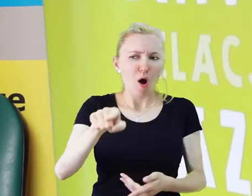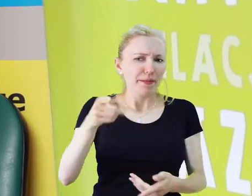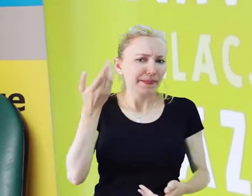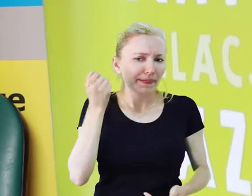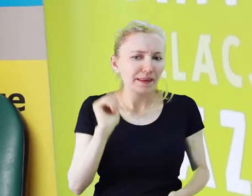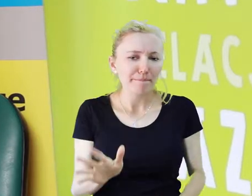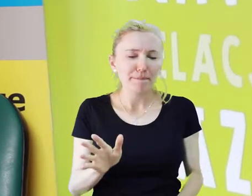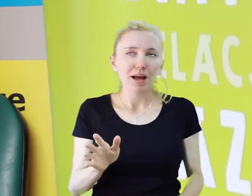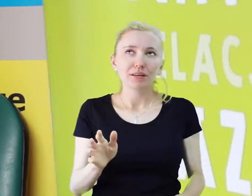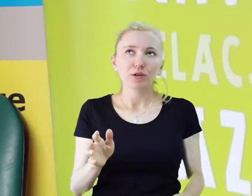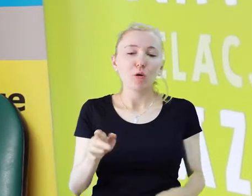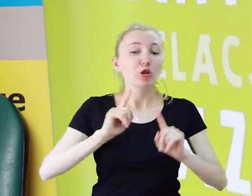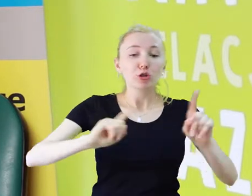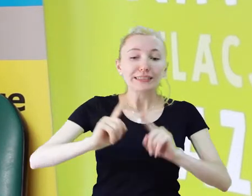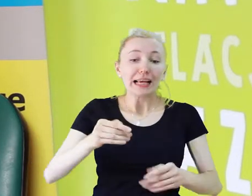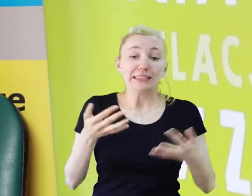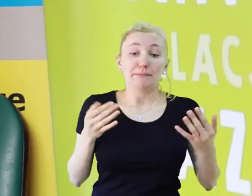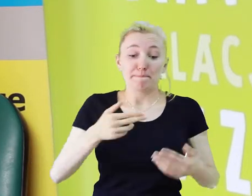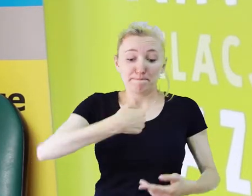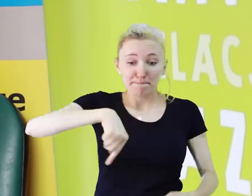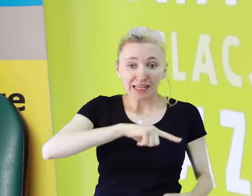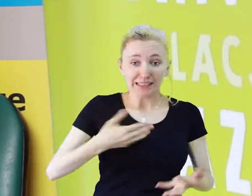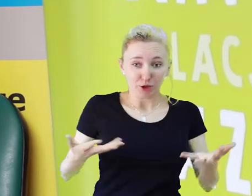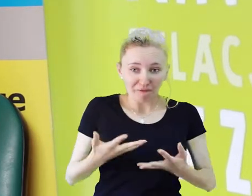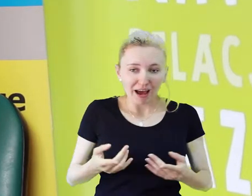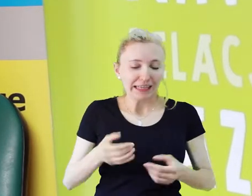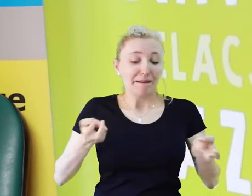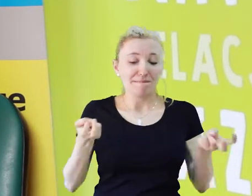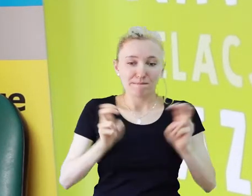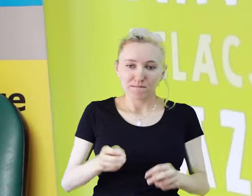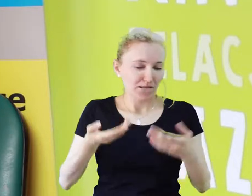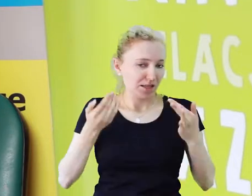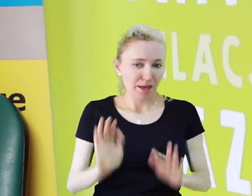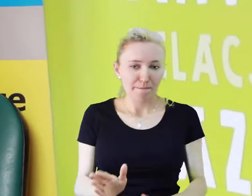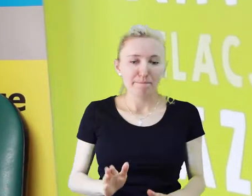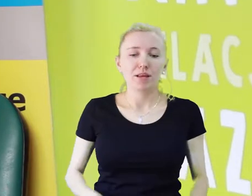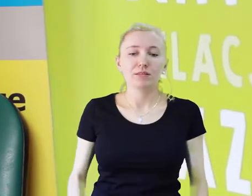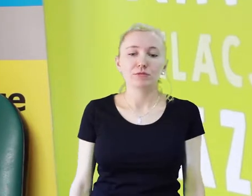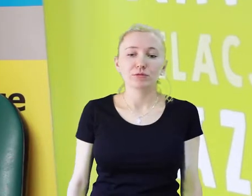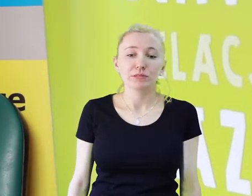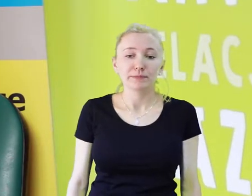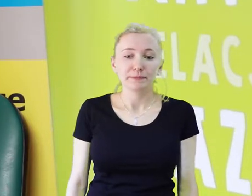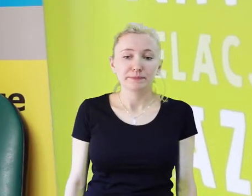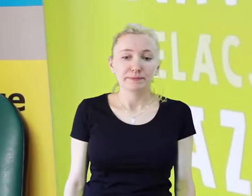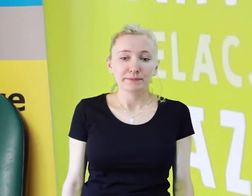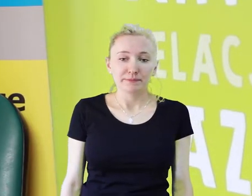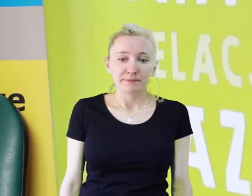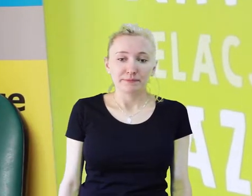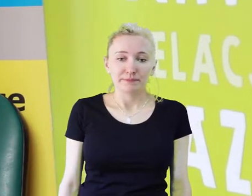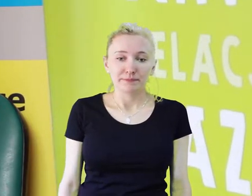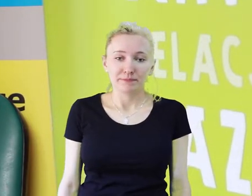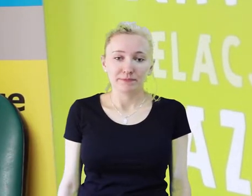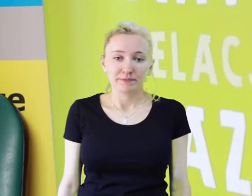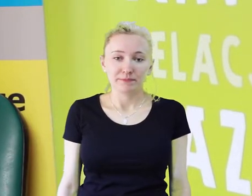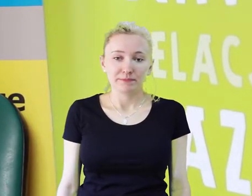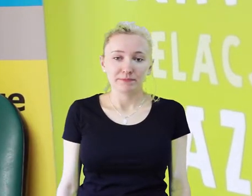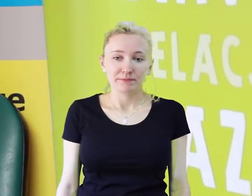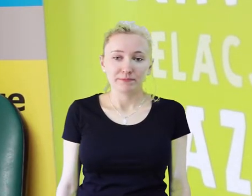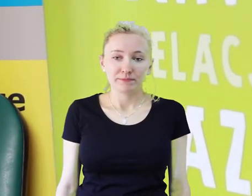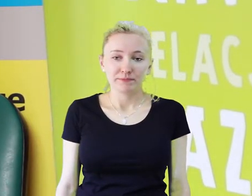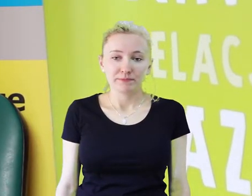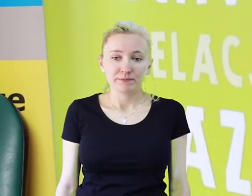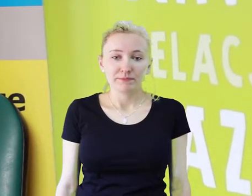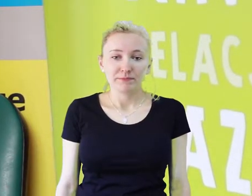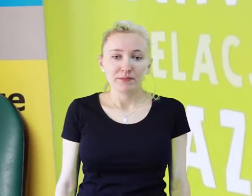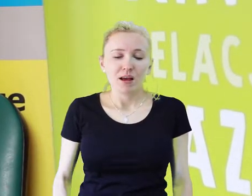że powiedzieli, że my musimy stać się zupełnie samodzielni, oni nie będą jakoś, nie będziemy